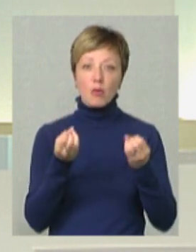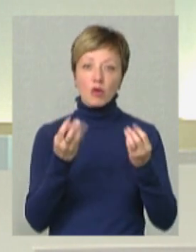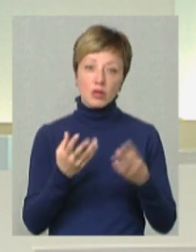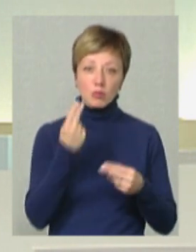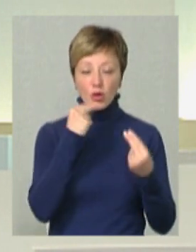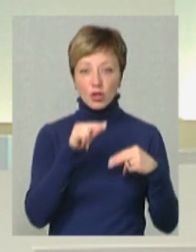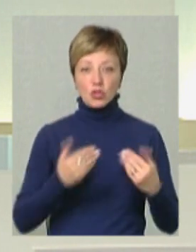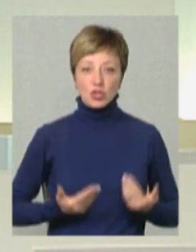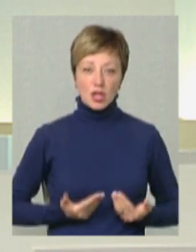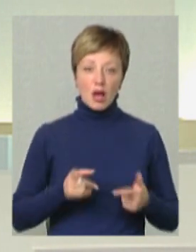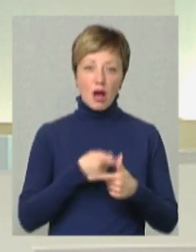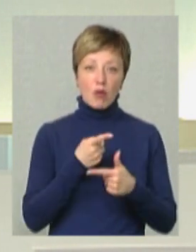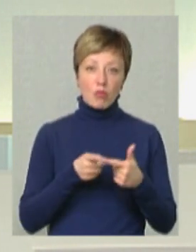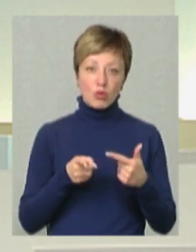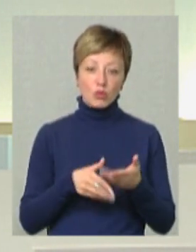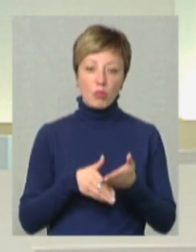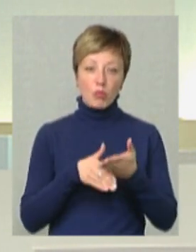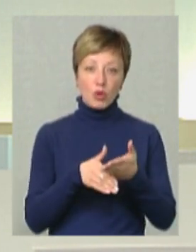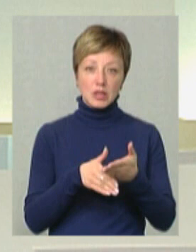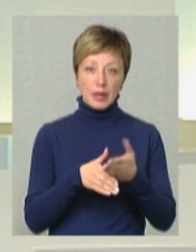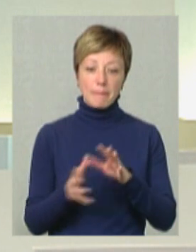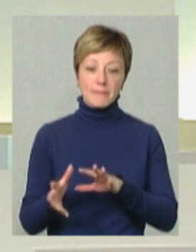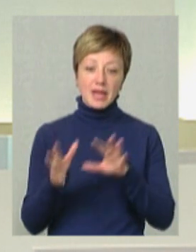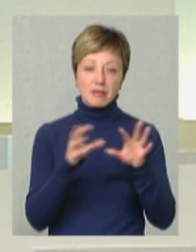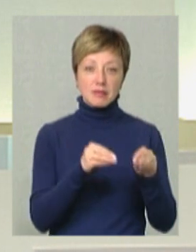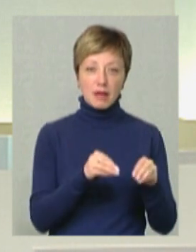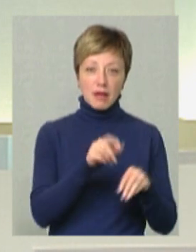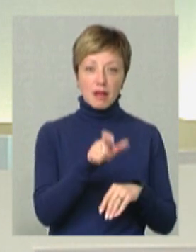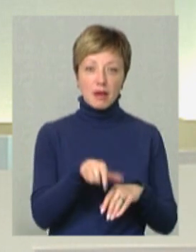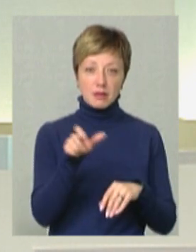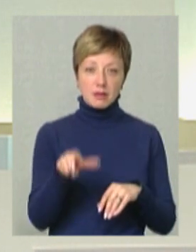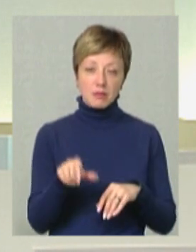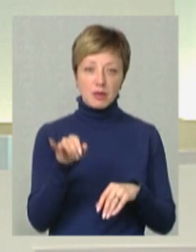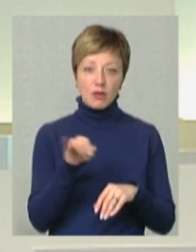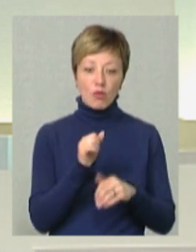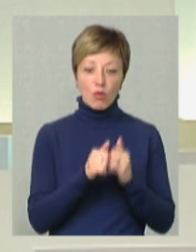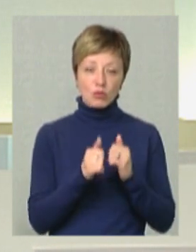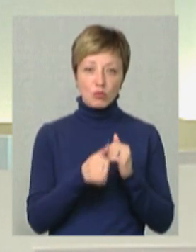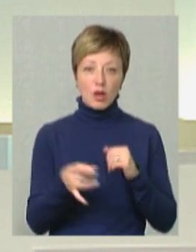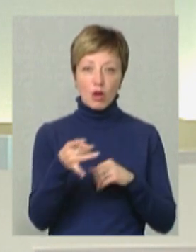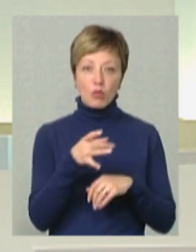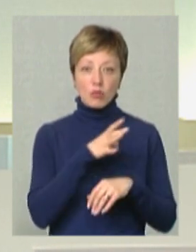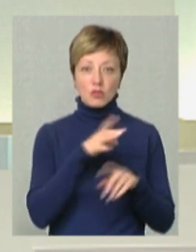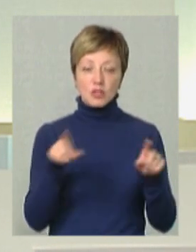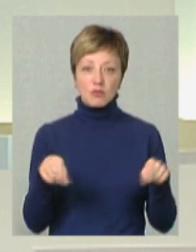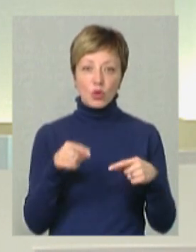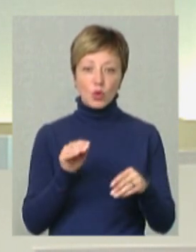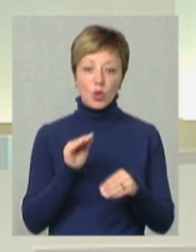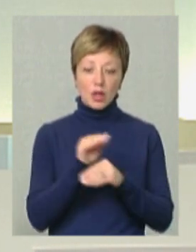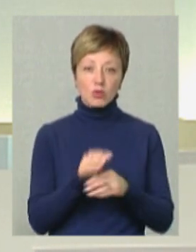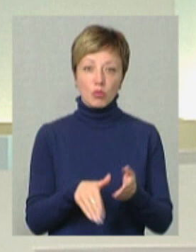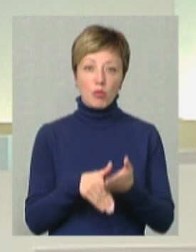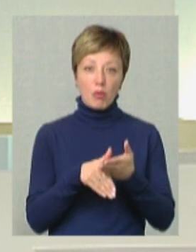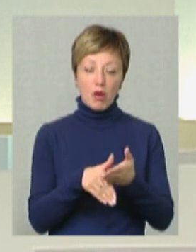покращити, або допомогти тим же переселенцям, і майже в кожному регіоні був створений додаток, який